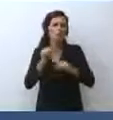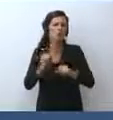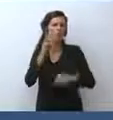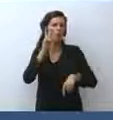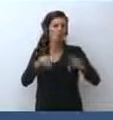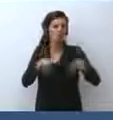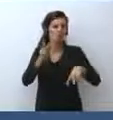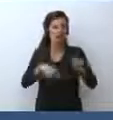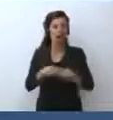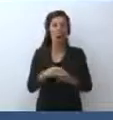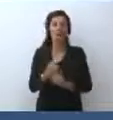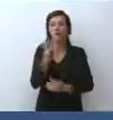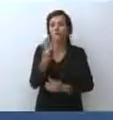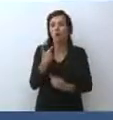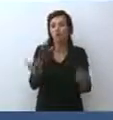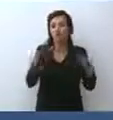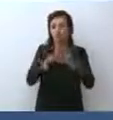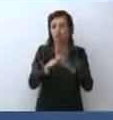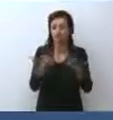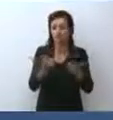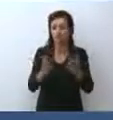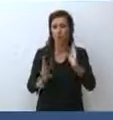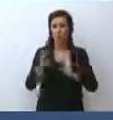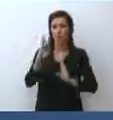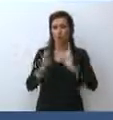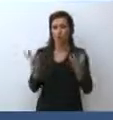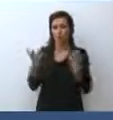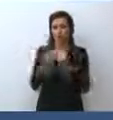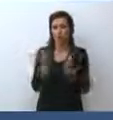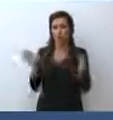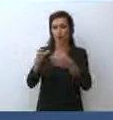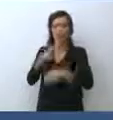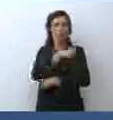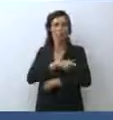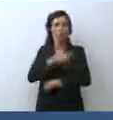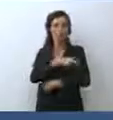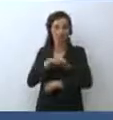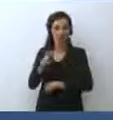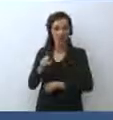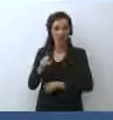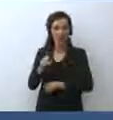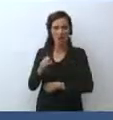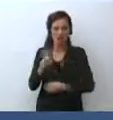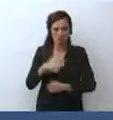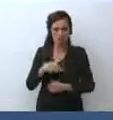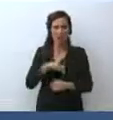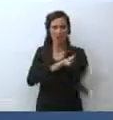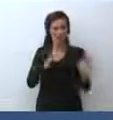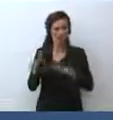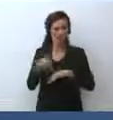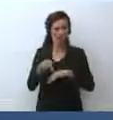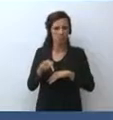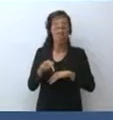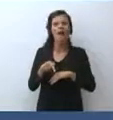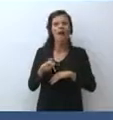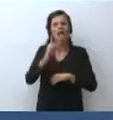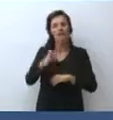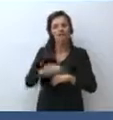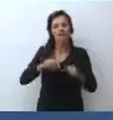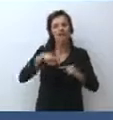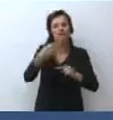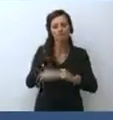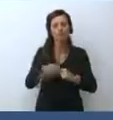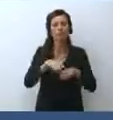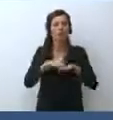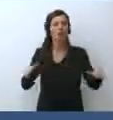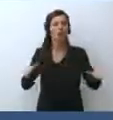semplicemente dicendo che dopo il confronto con i sindacati di questa settimana apriremo il tavolo con tutti